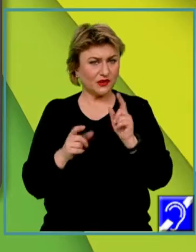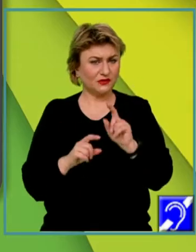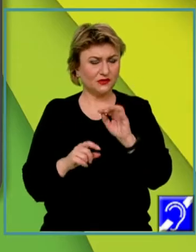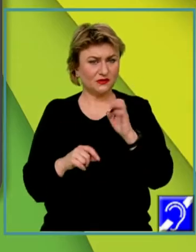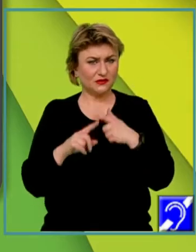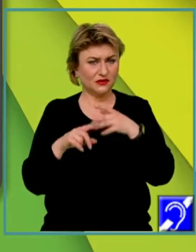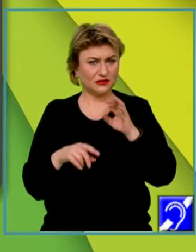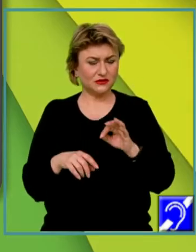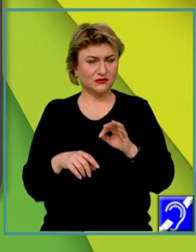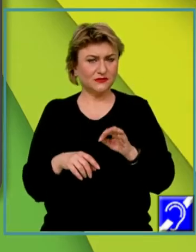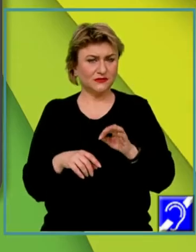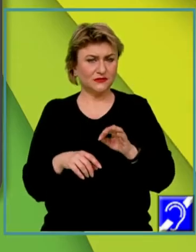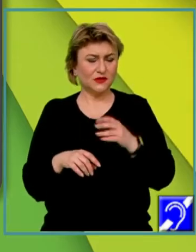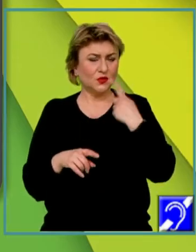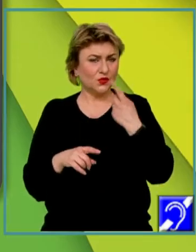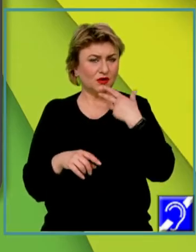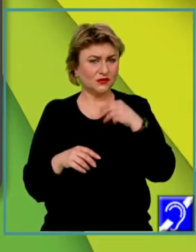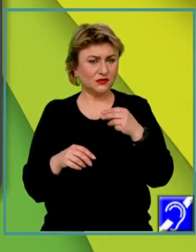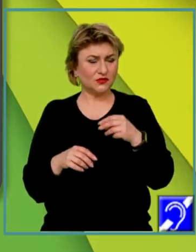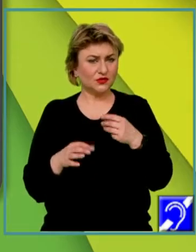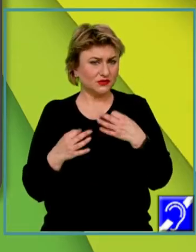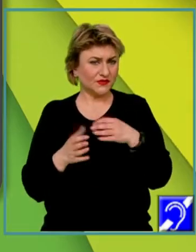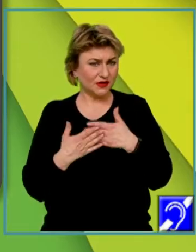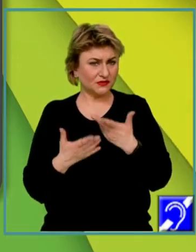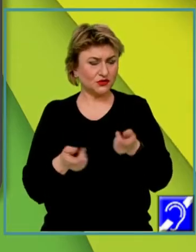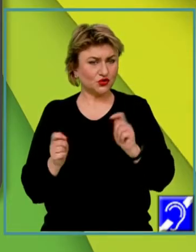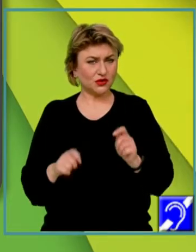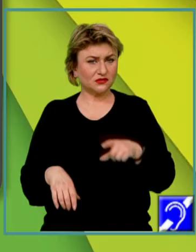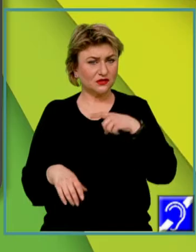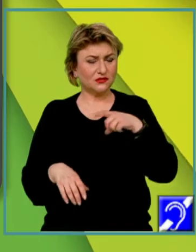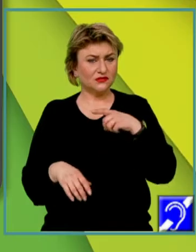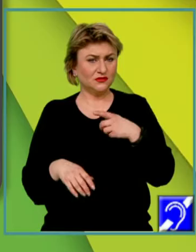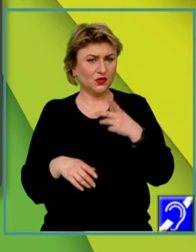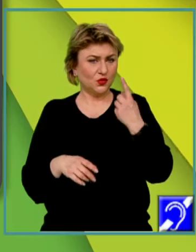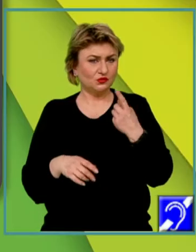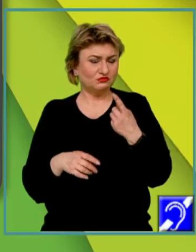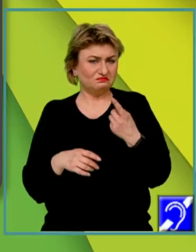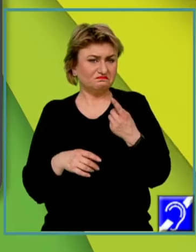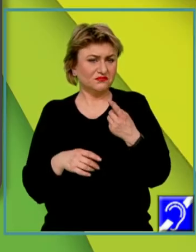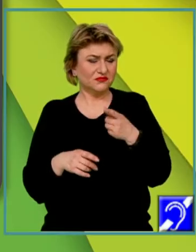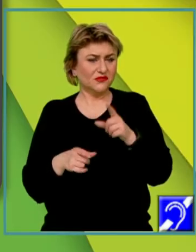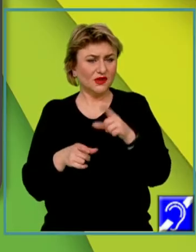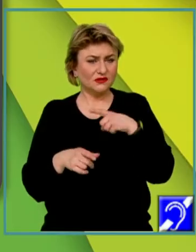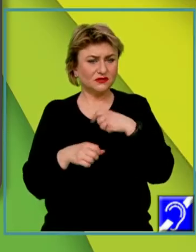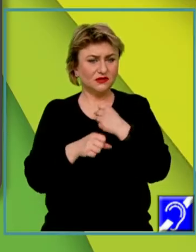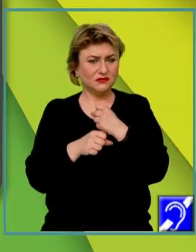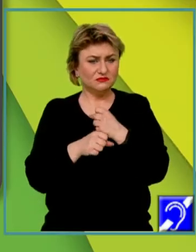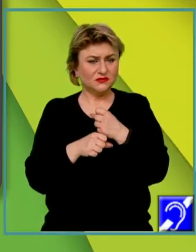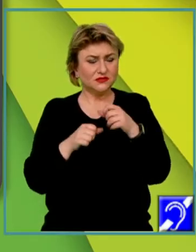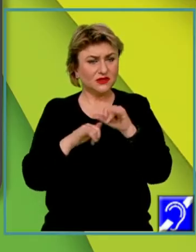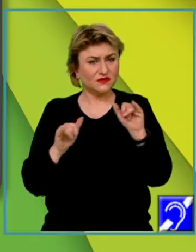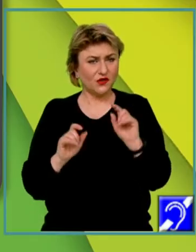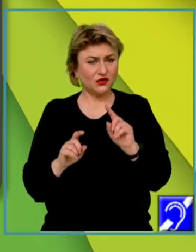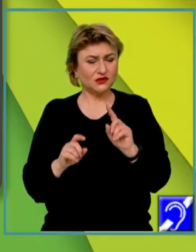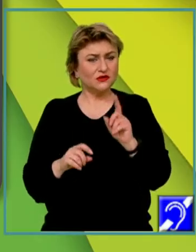Un exemplu ar fi acesta. Socializarea este procesul prin care omul ca ființă socială își dezvoltă identitatea